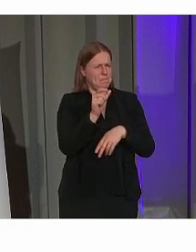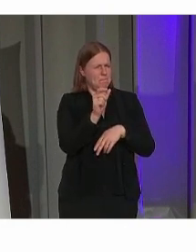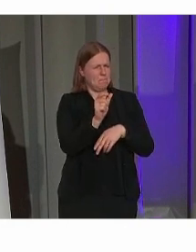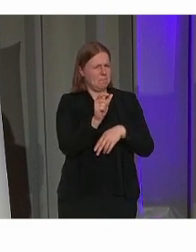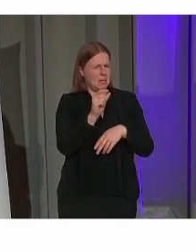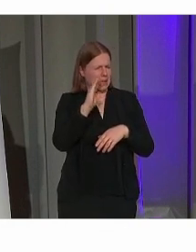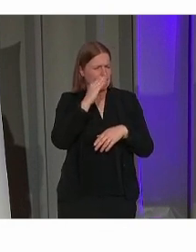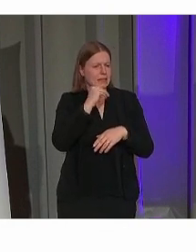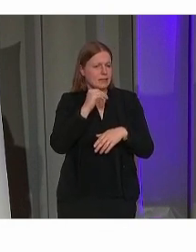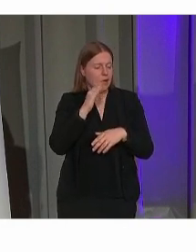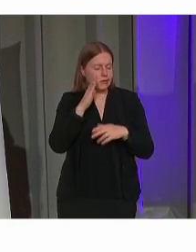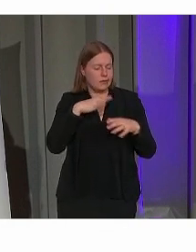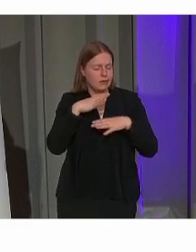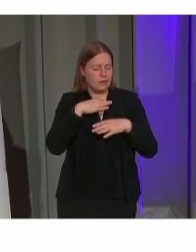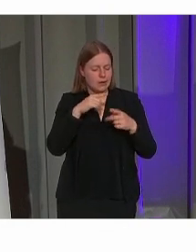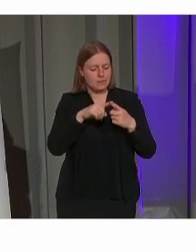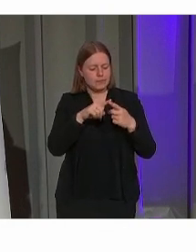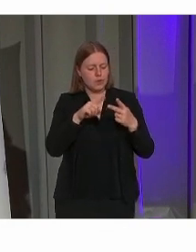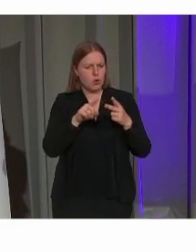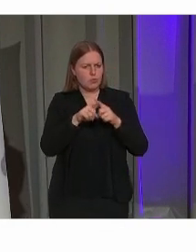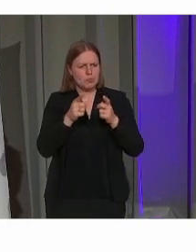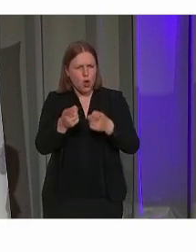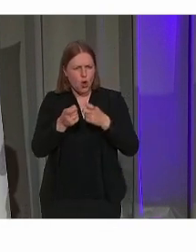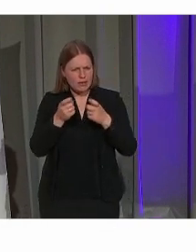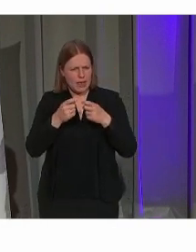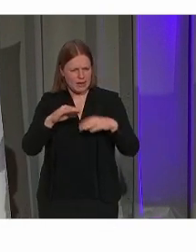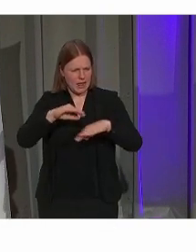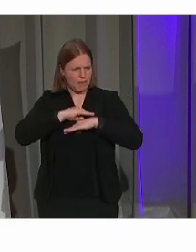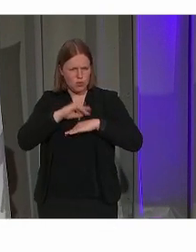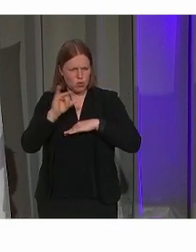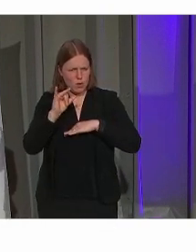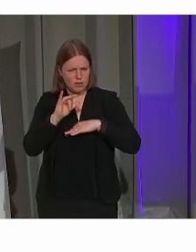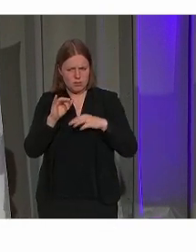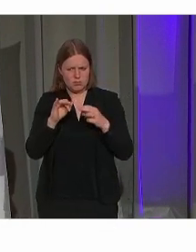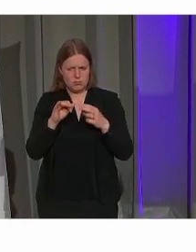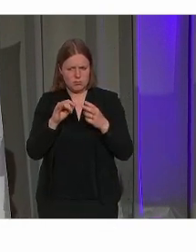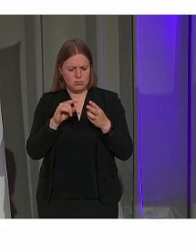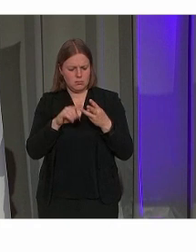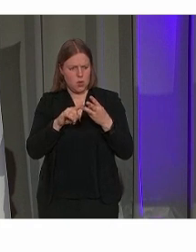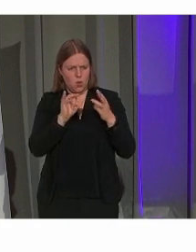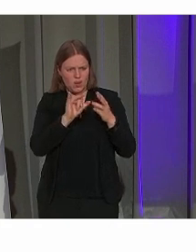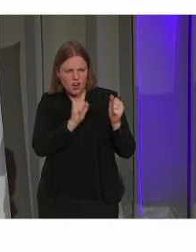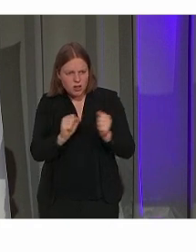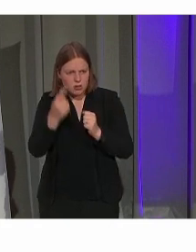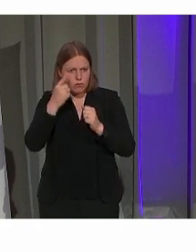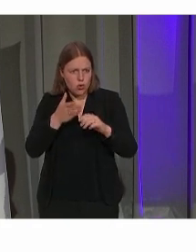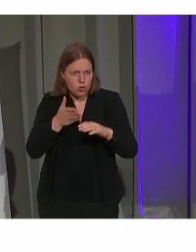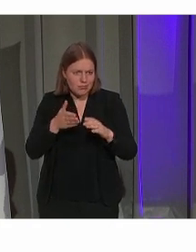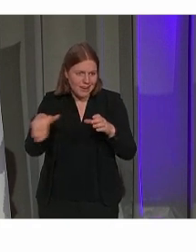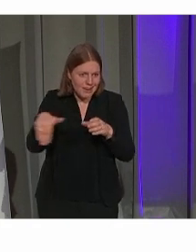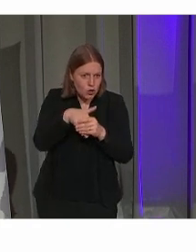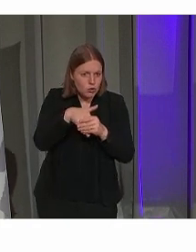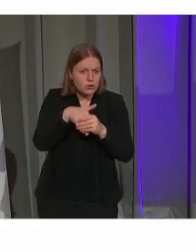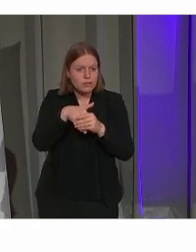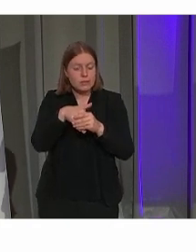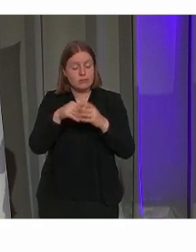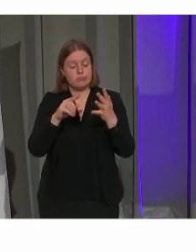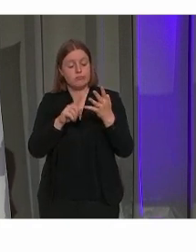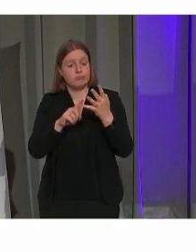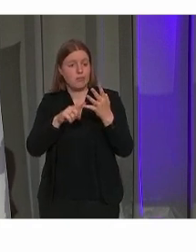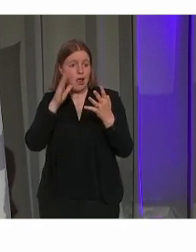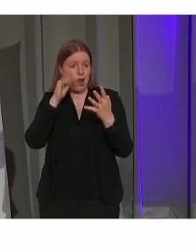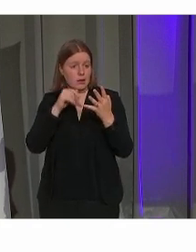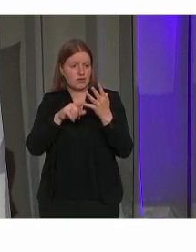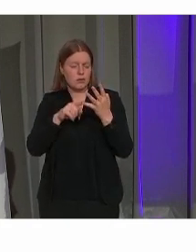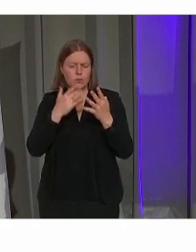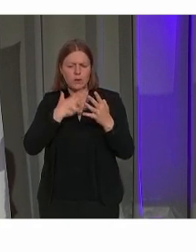iets van te zeggen. De uitdaging in erfgoed vervolgens. De kansen die dat geeft voor inclusie. En dan heel graag ik even afronden met een